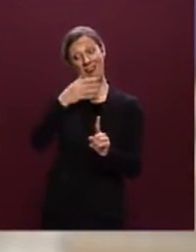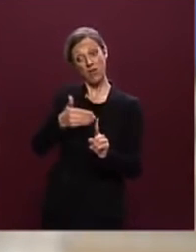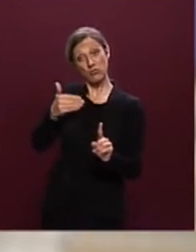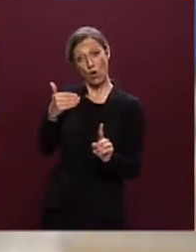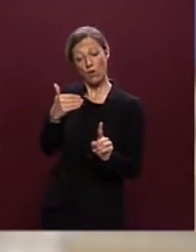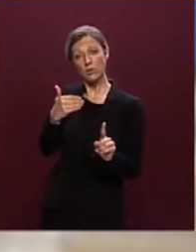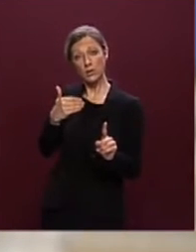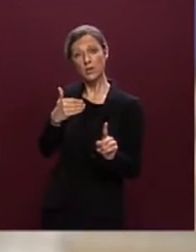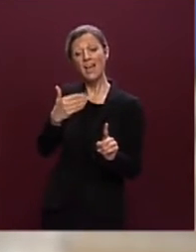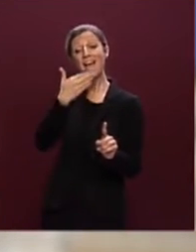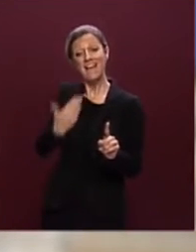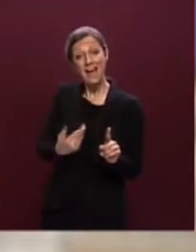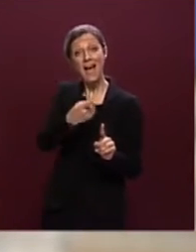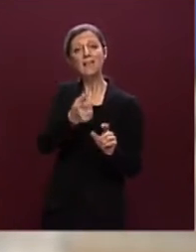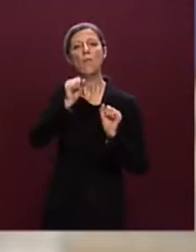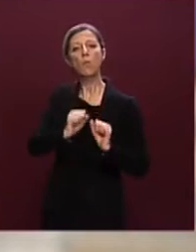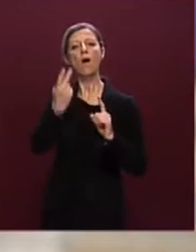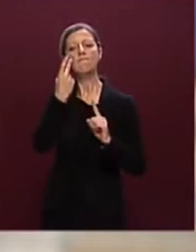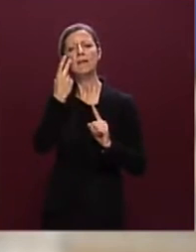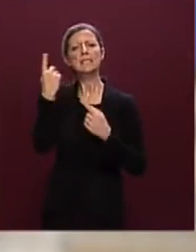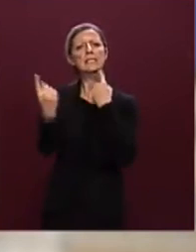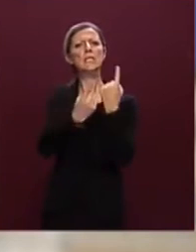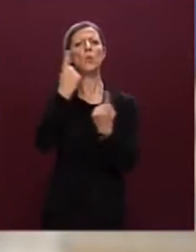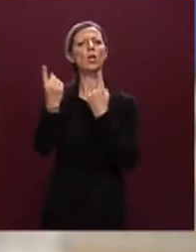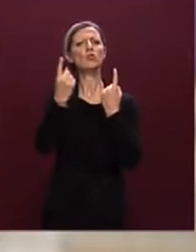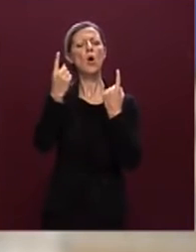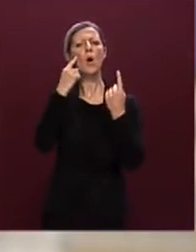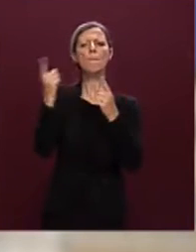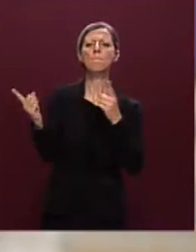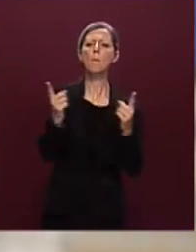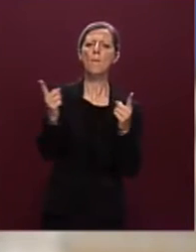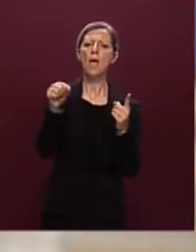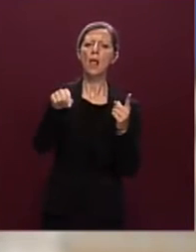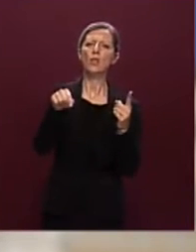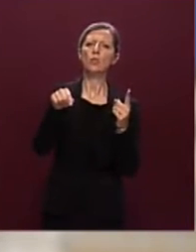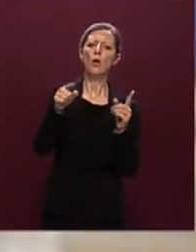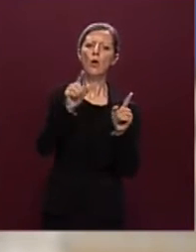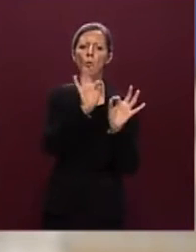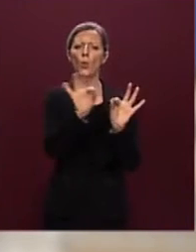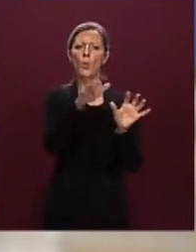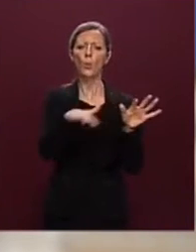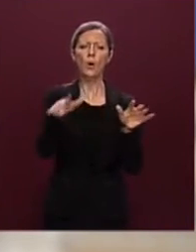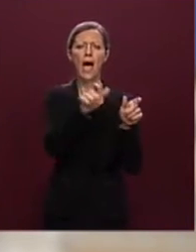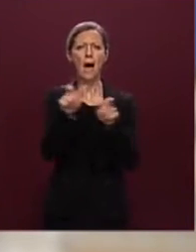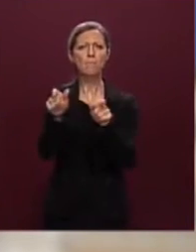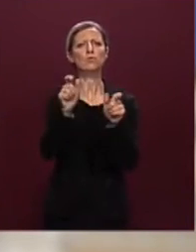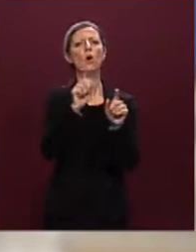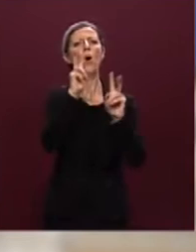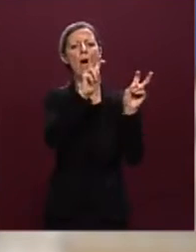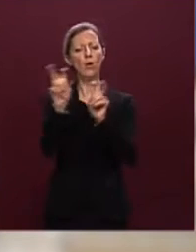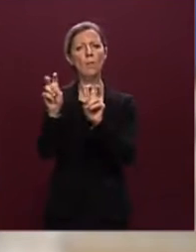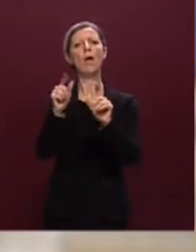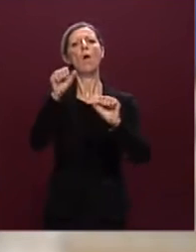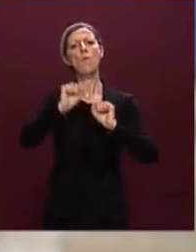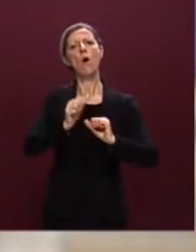possibilità di sviluppare e di fotografare nel merito la situazione su ogni singola questione. Parto da